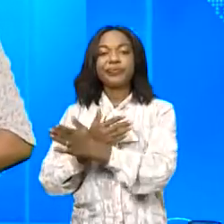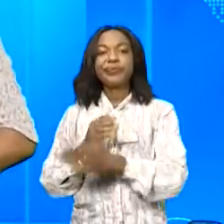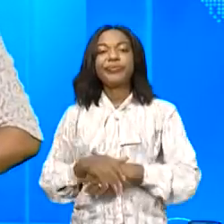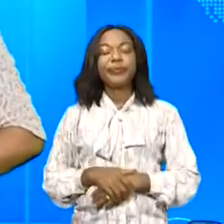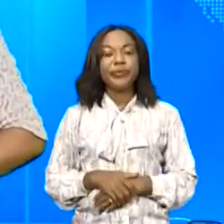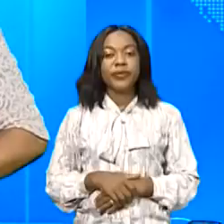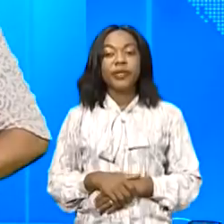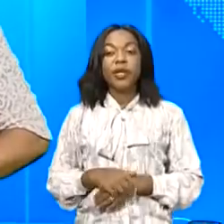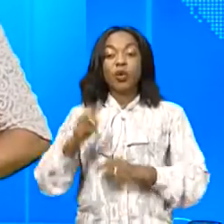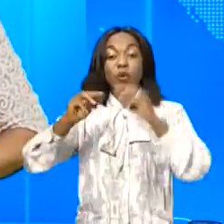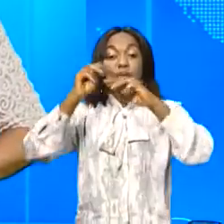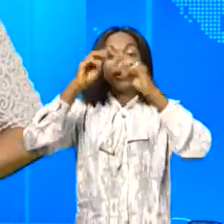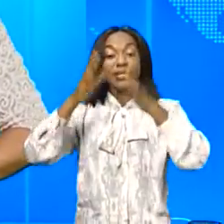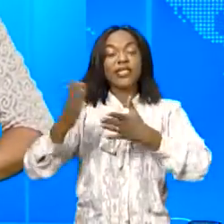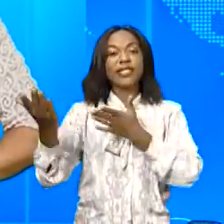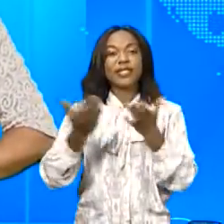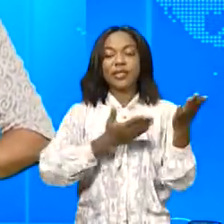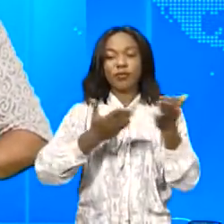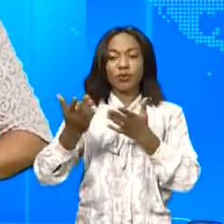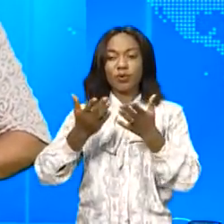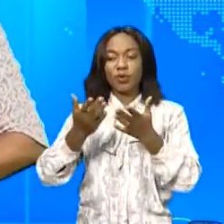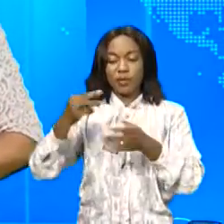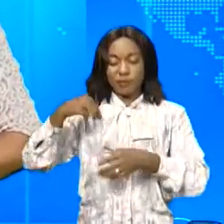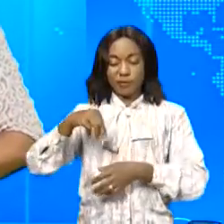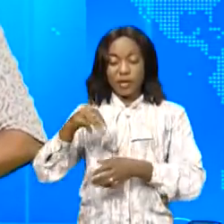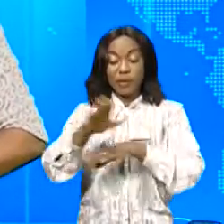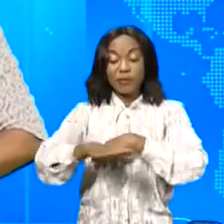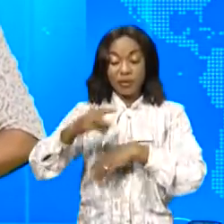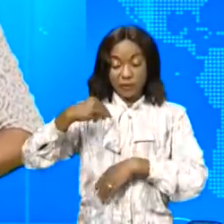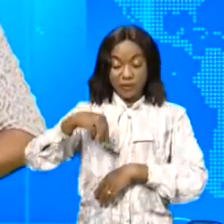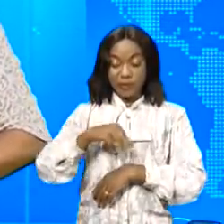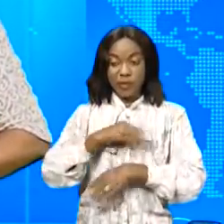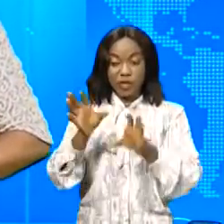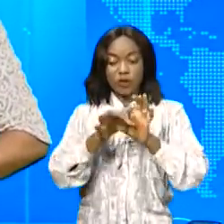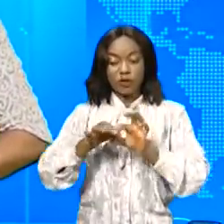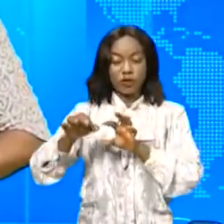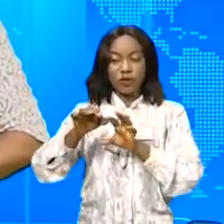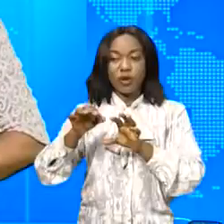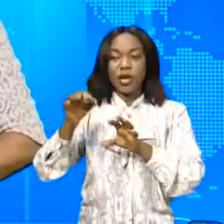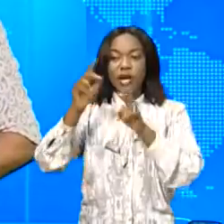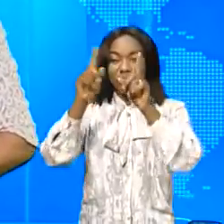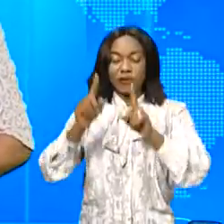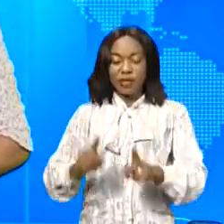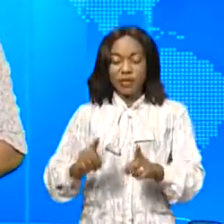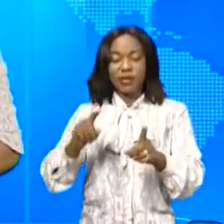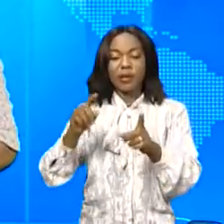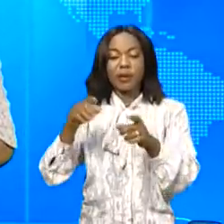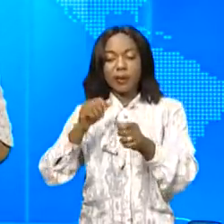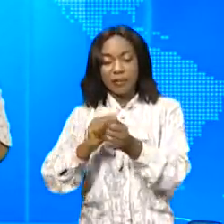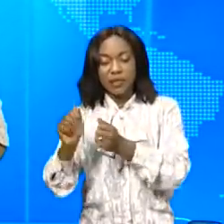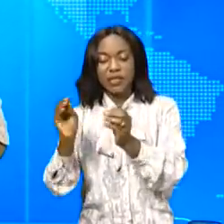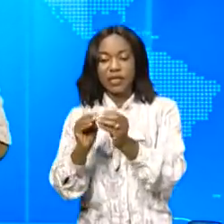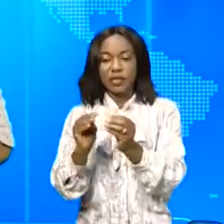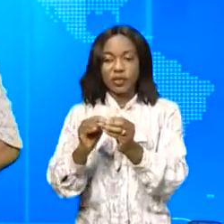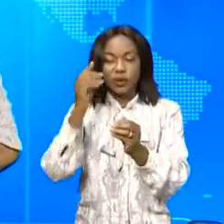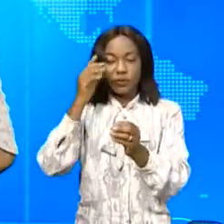Au ministère des Transports, les pays membres de l'Union africaine ont tenu leur réunion extraordinaire par vidéoconférence pour